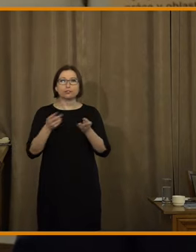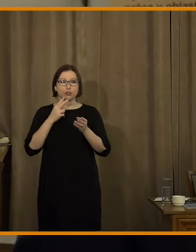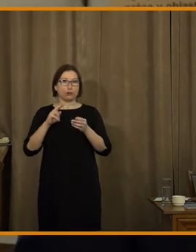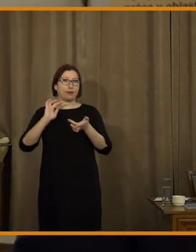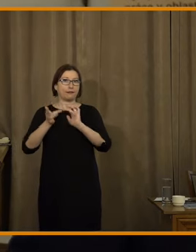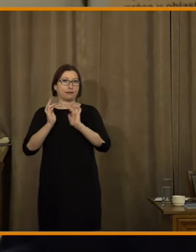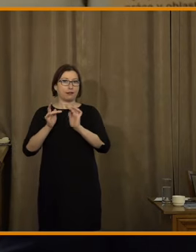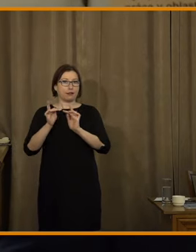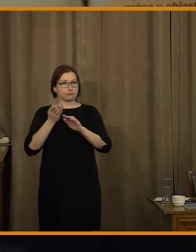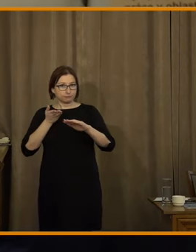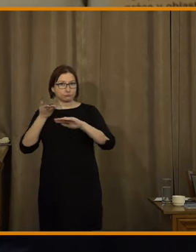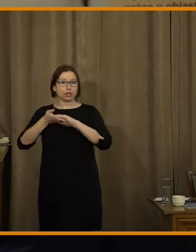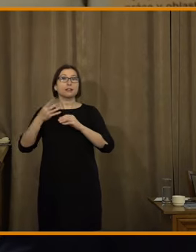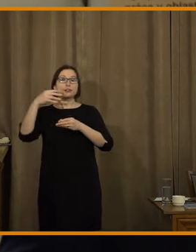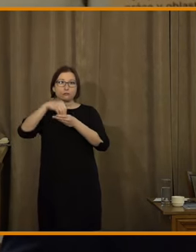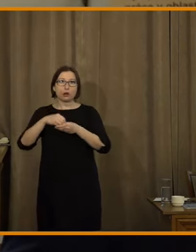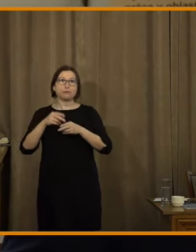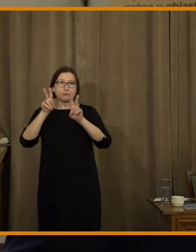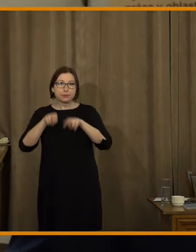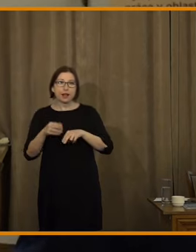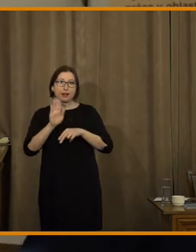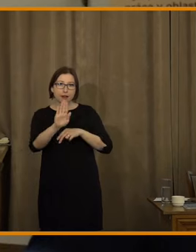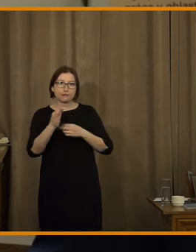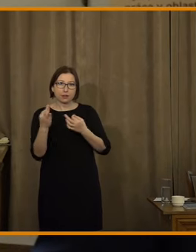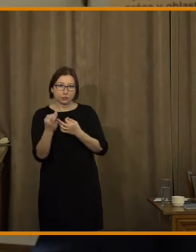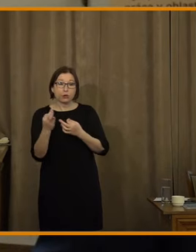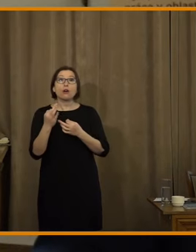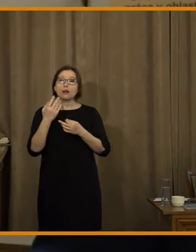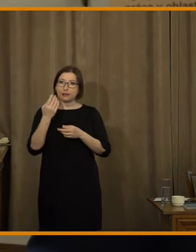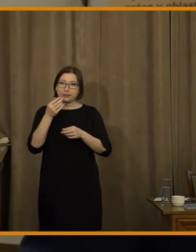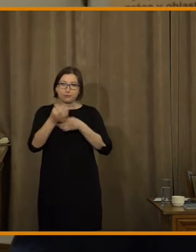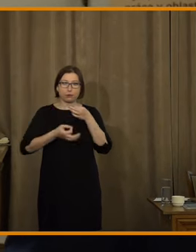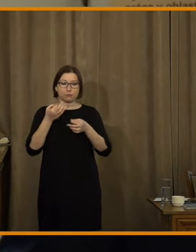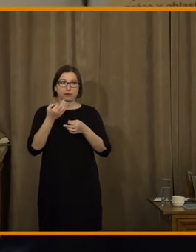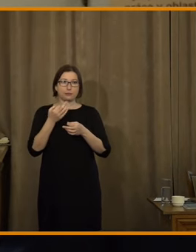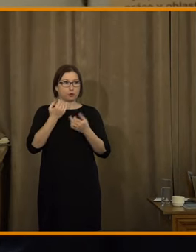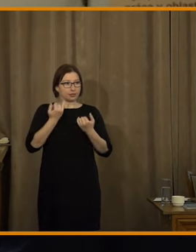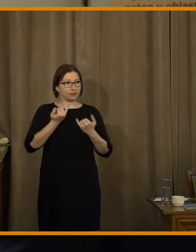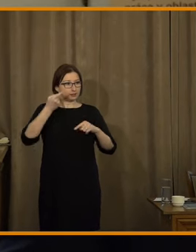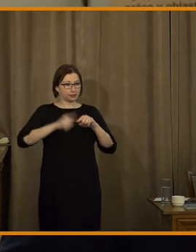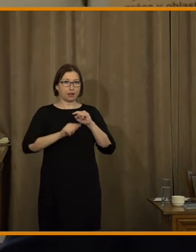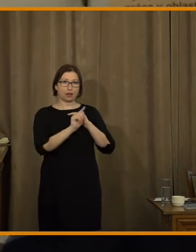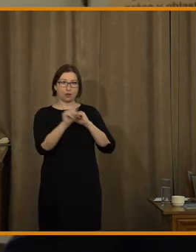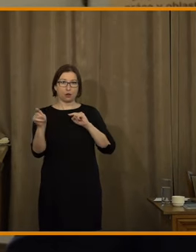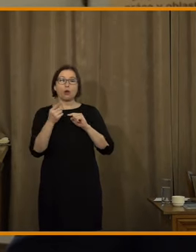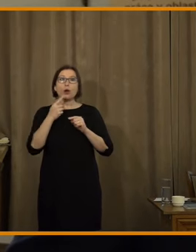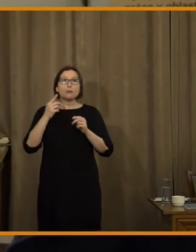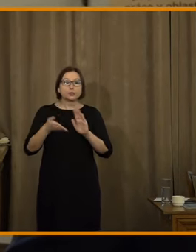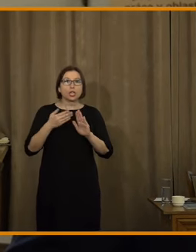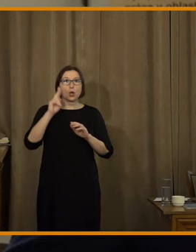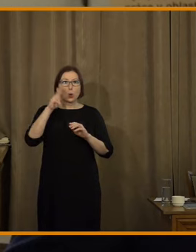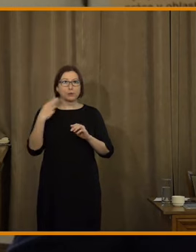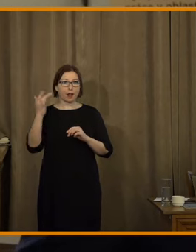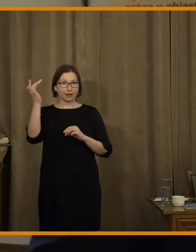digitalizace. Věříme, že jsme vybrali témata, která jsou velmi aktuální. Jednak je to téma umělé inteligence,